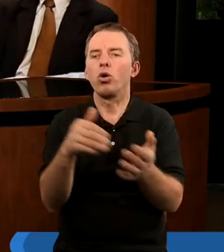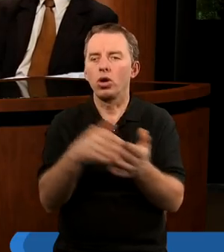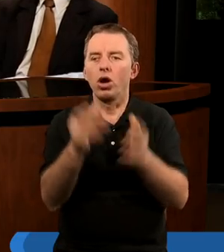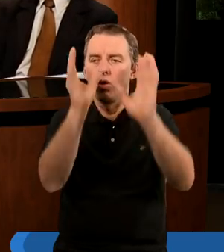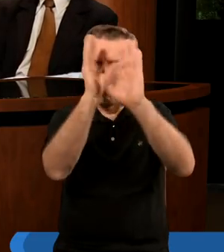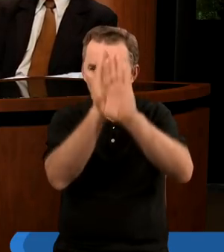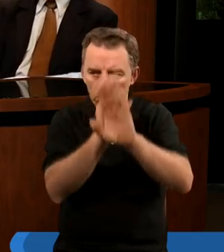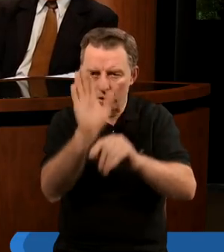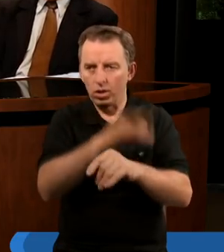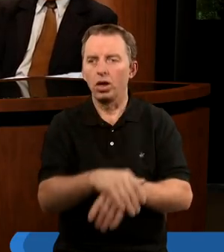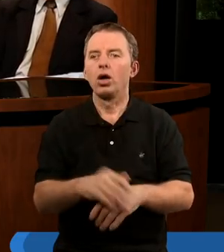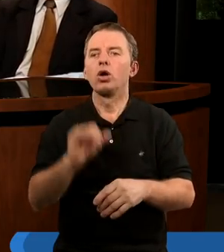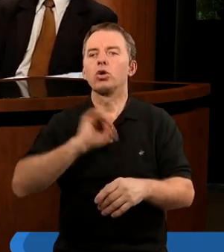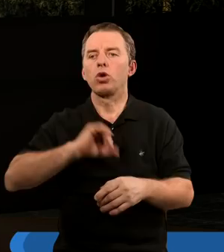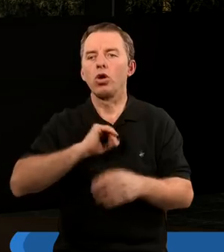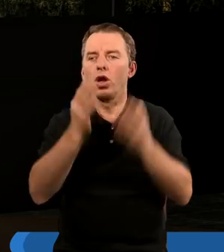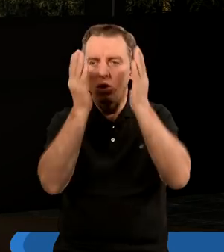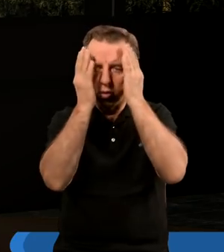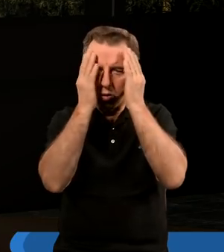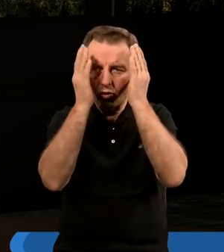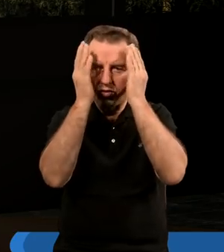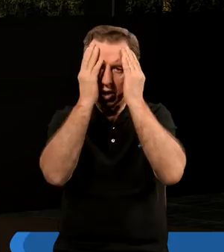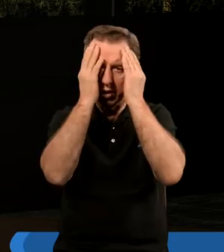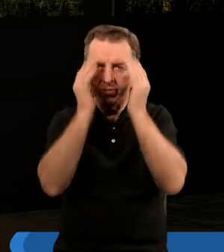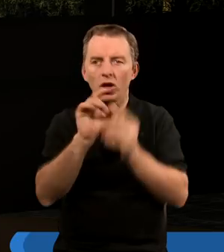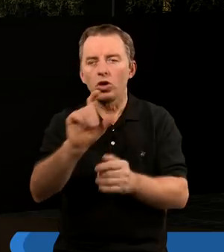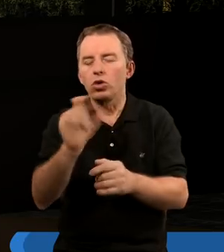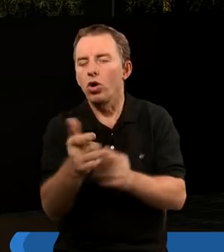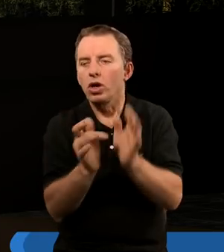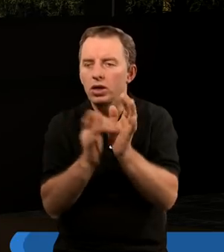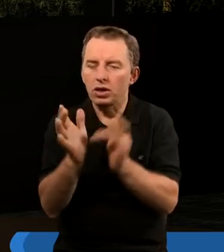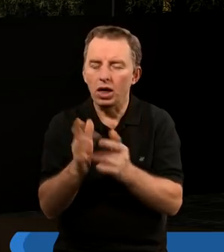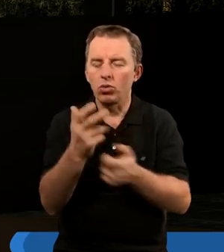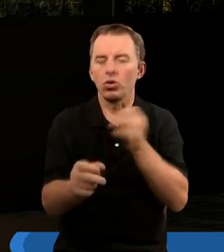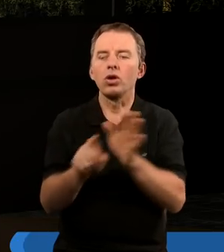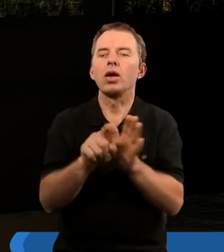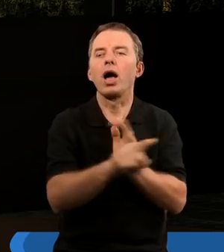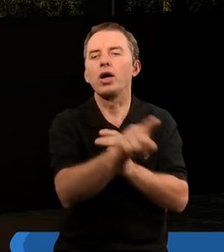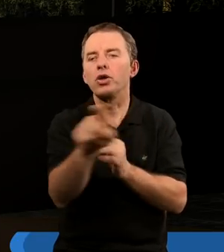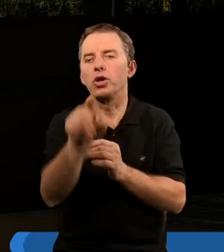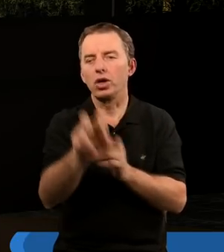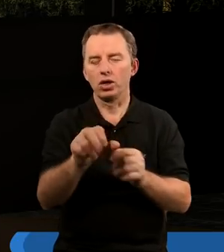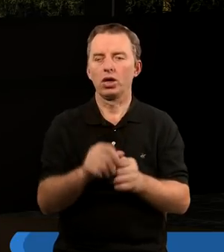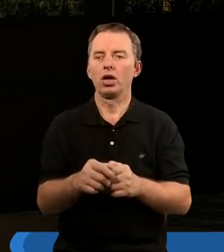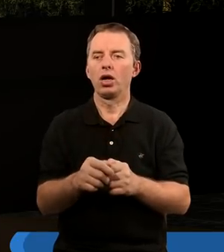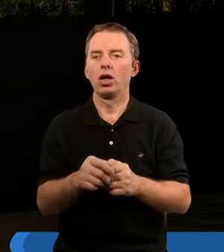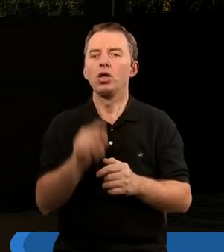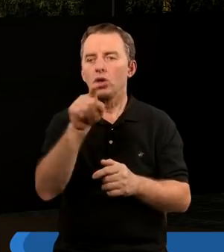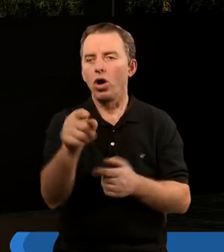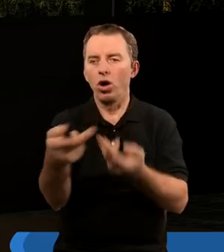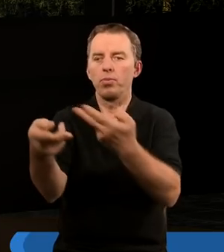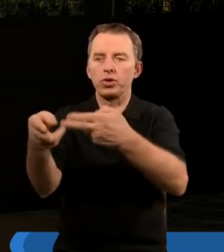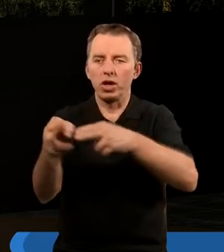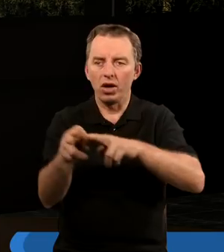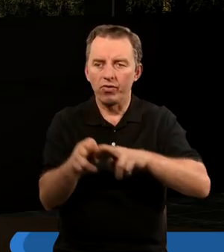uwielbienia Pana Boga. Kiedy sobie uświadomili to, co Jezus uczynił dla nich, to jak